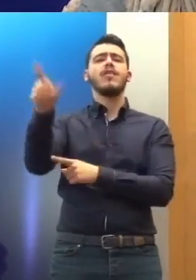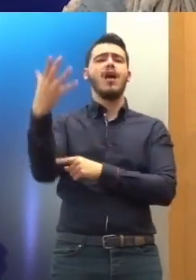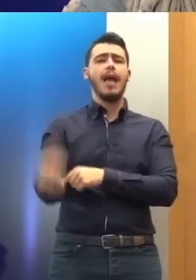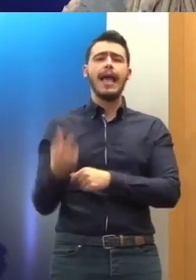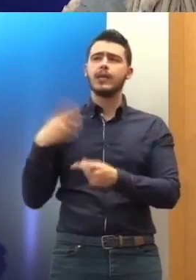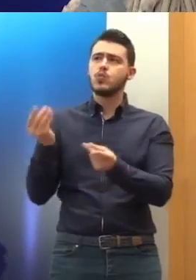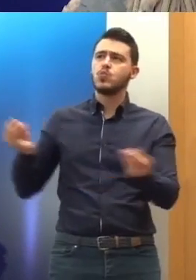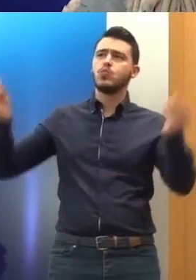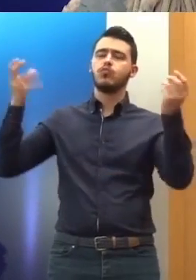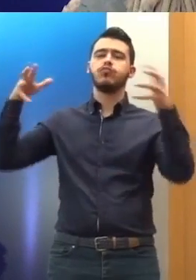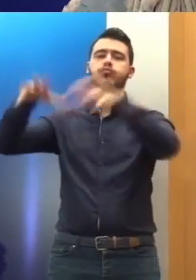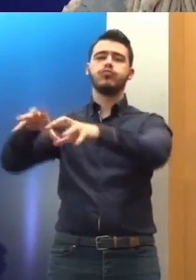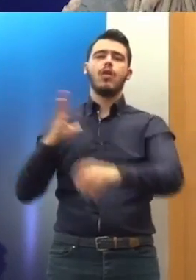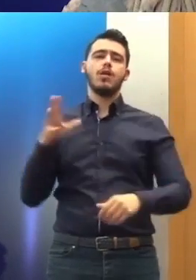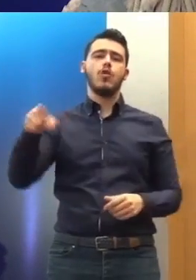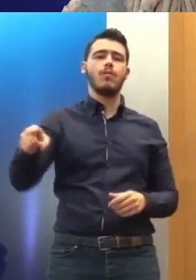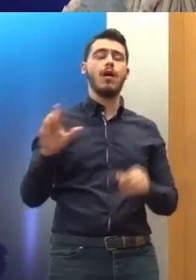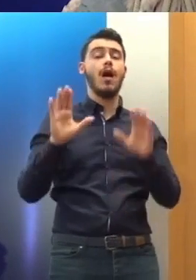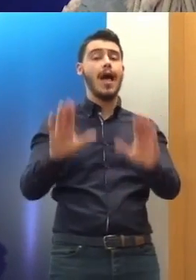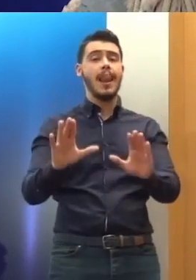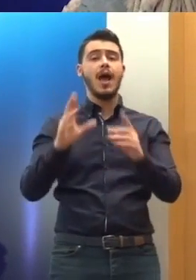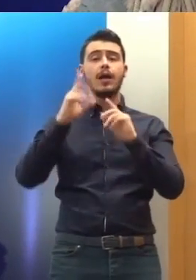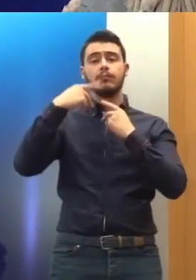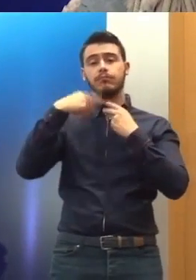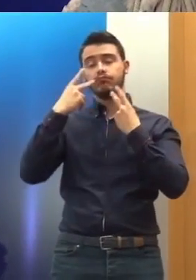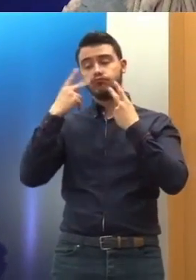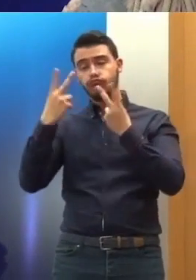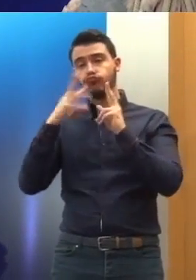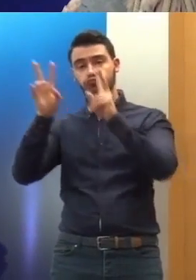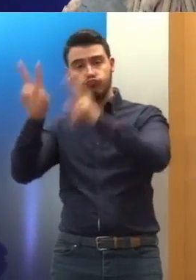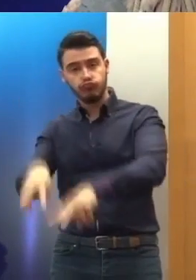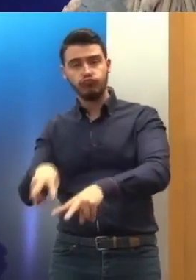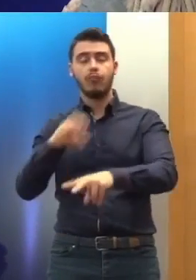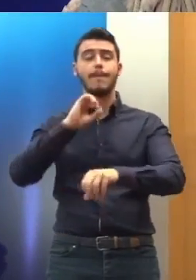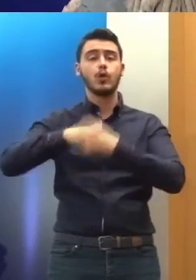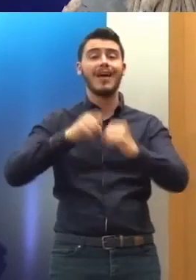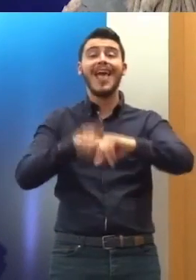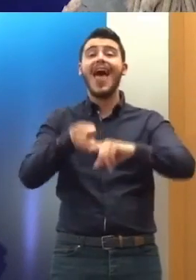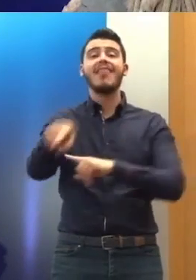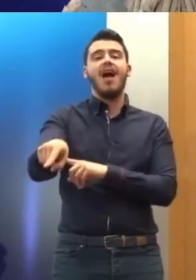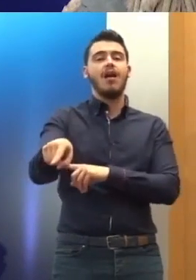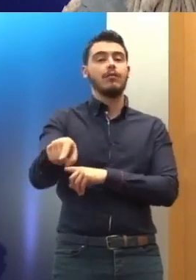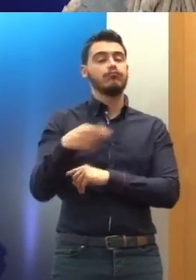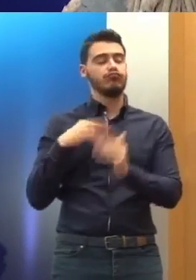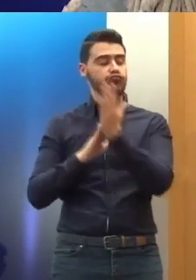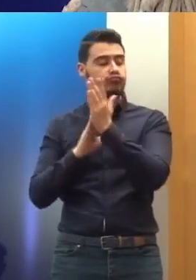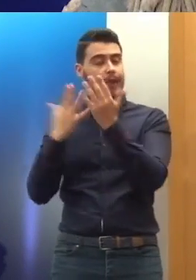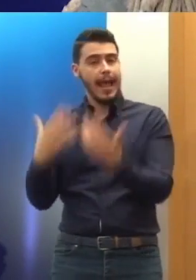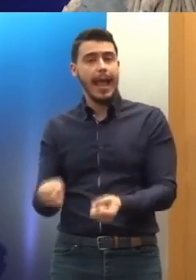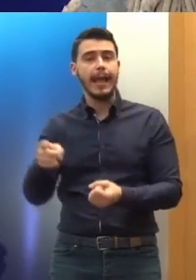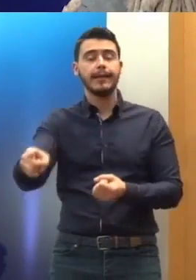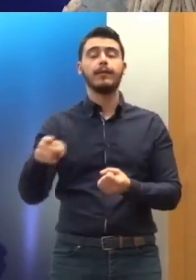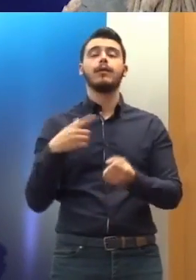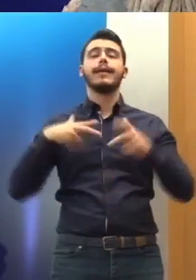αναγνωρίζονται όμως οι προσπάθειες της ελληνικής πλευράς Και ιδίως του Υπουργείου